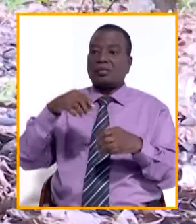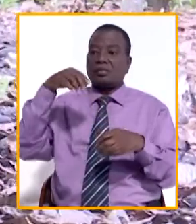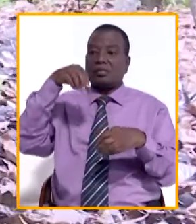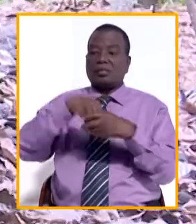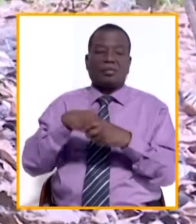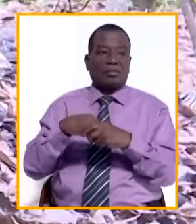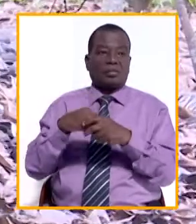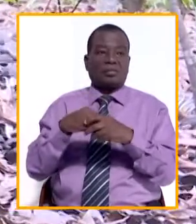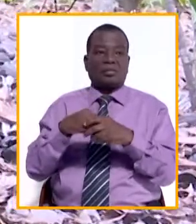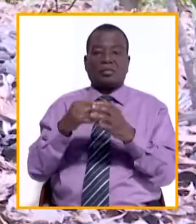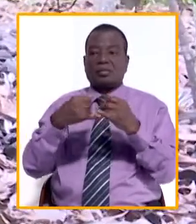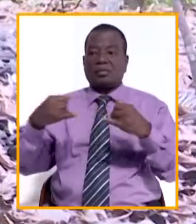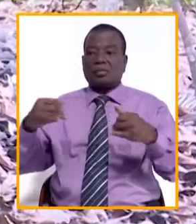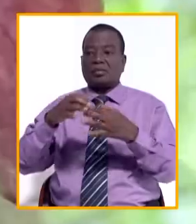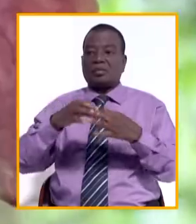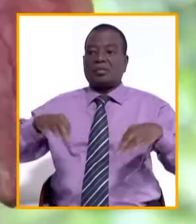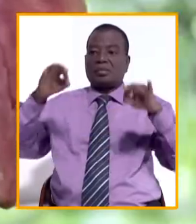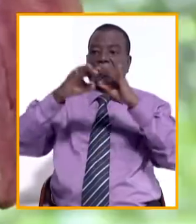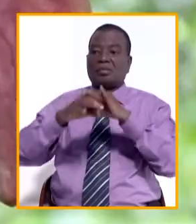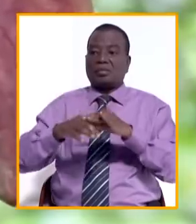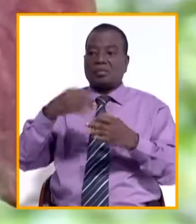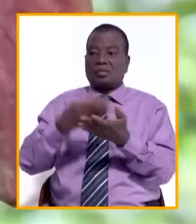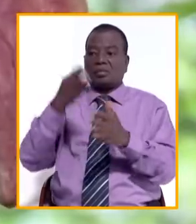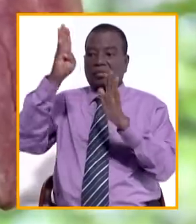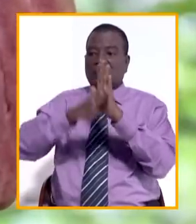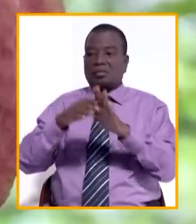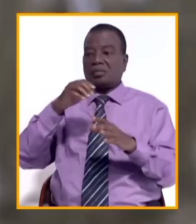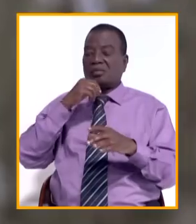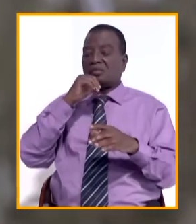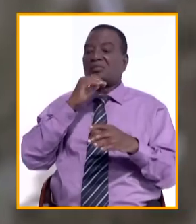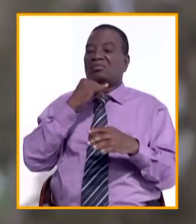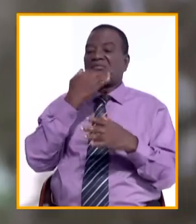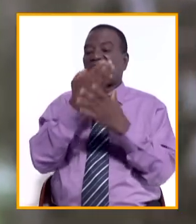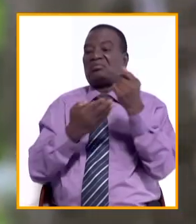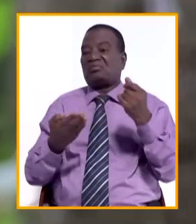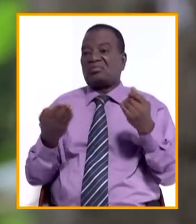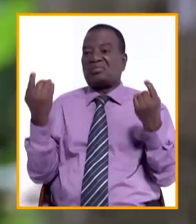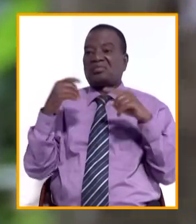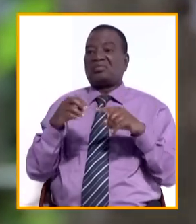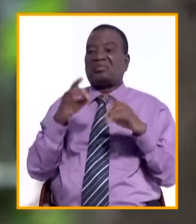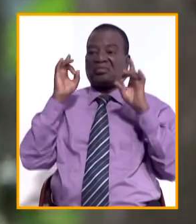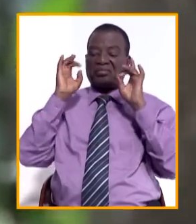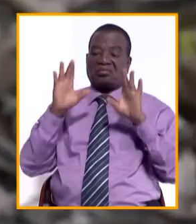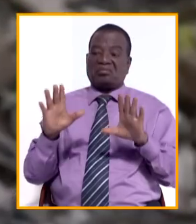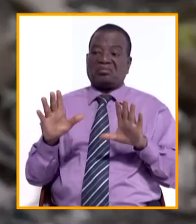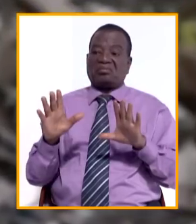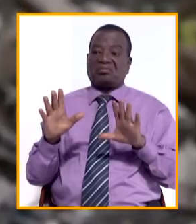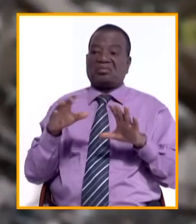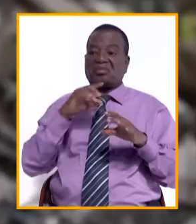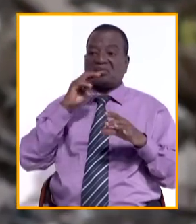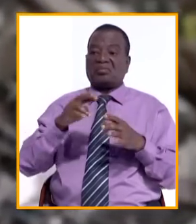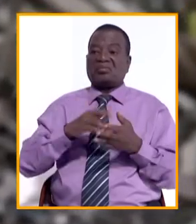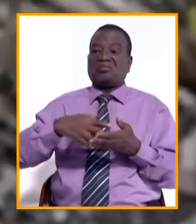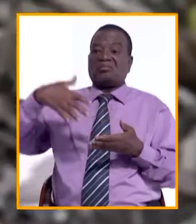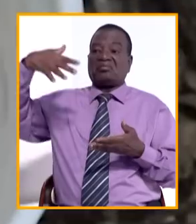la chaîne de valeur de la filière. Seulement, le financement leur fait défaut, tant les risques climatiques et des saisonnalités sont élevés